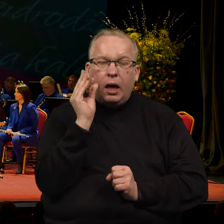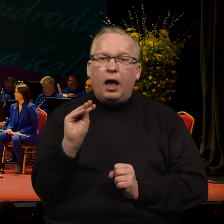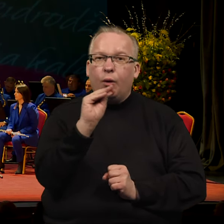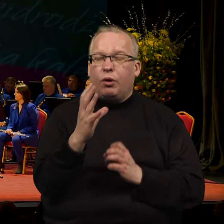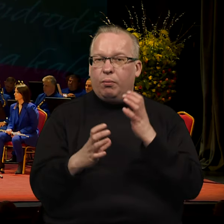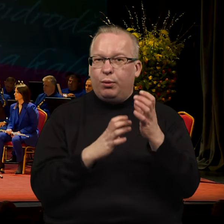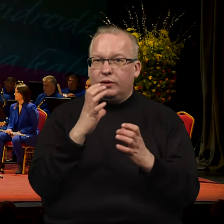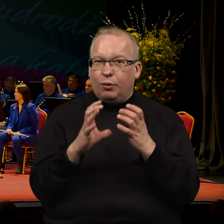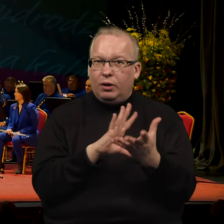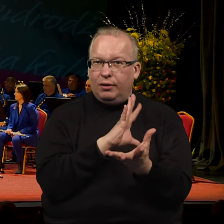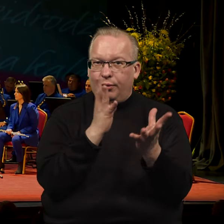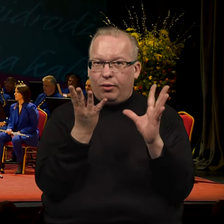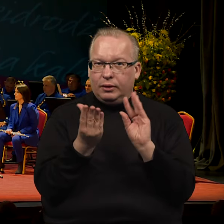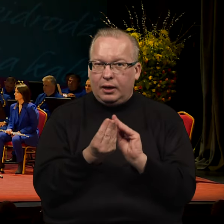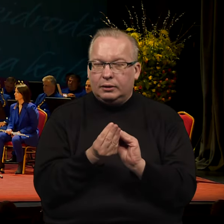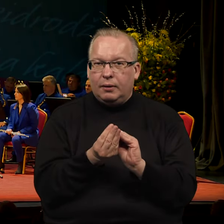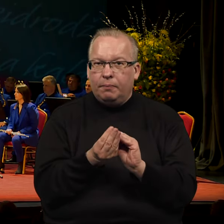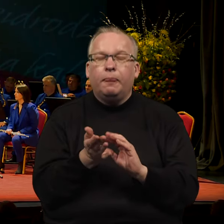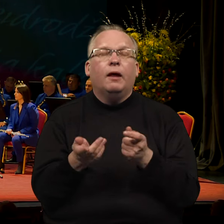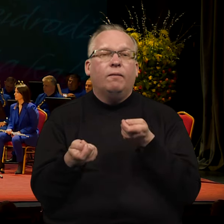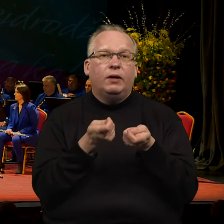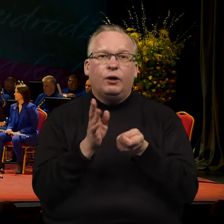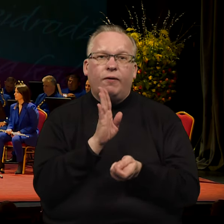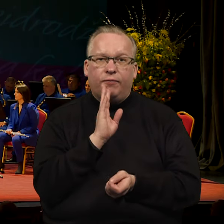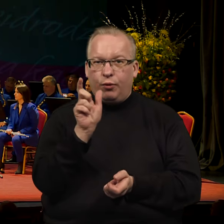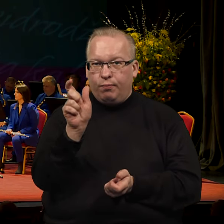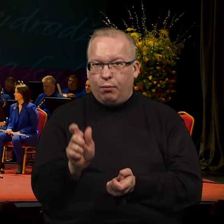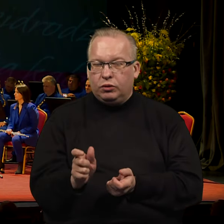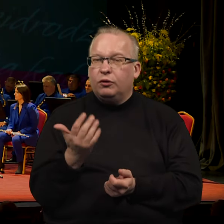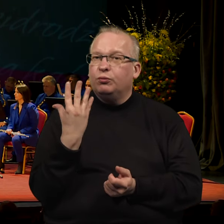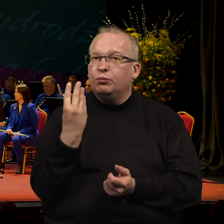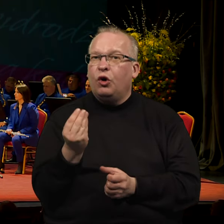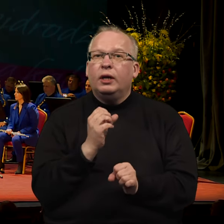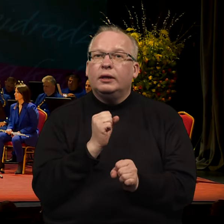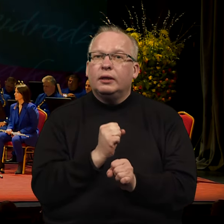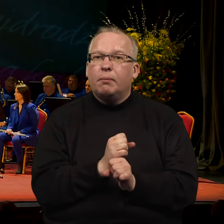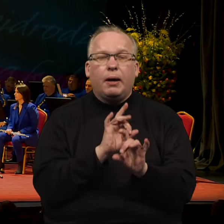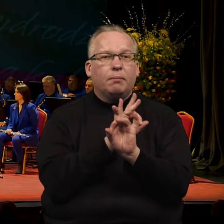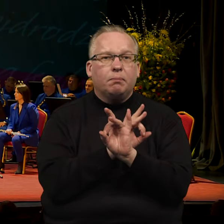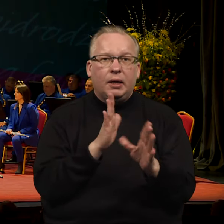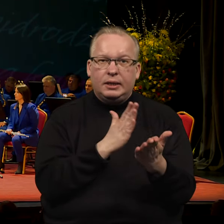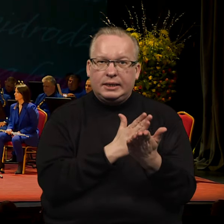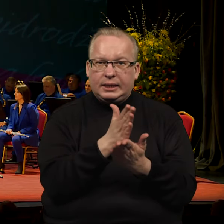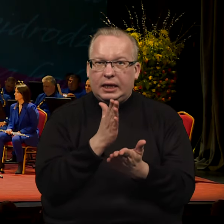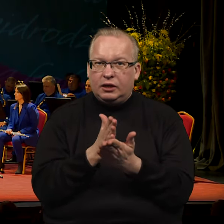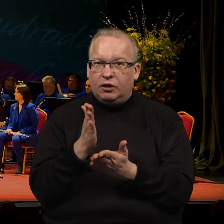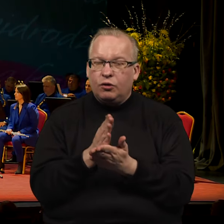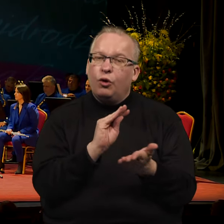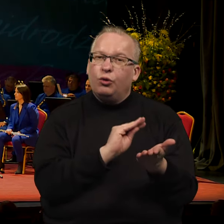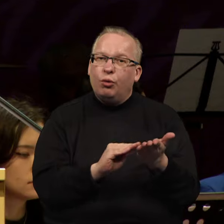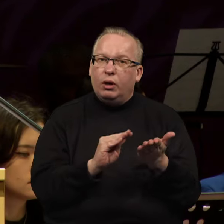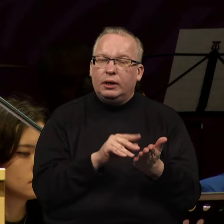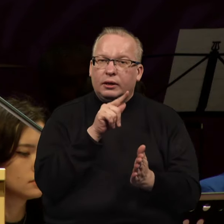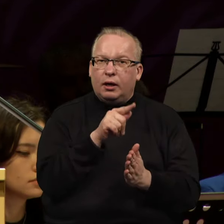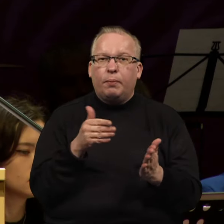ir pasaulinį kontekstą Vadovavo moteris, kurios darbai skirtingose sferose, nuo literatūros,